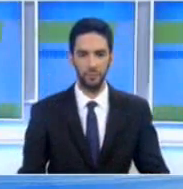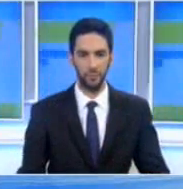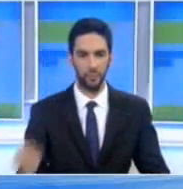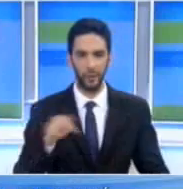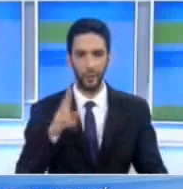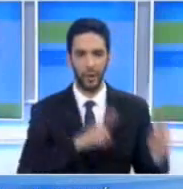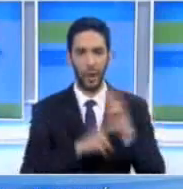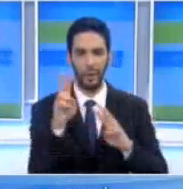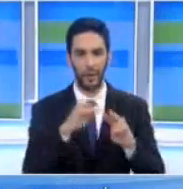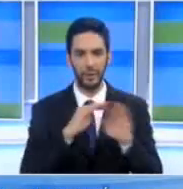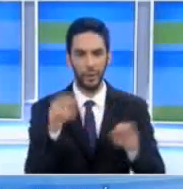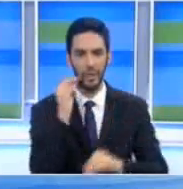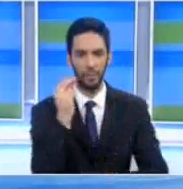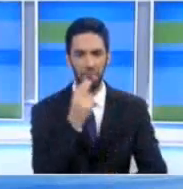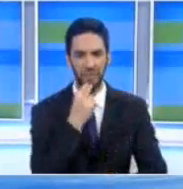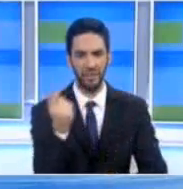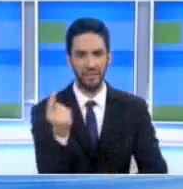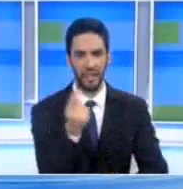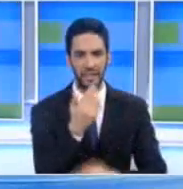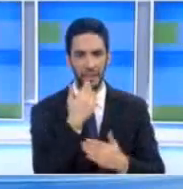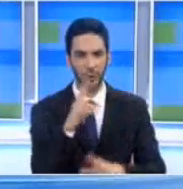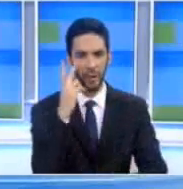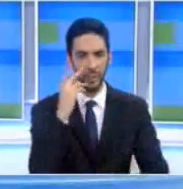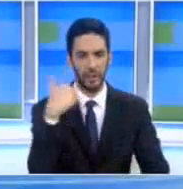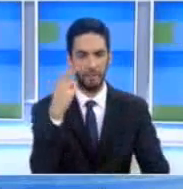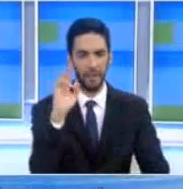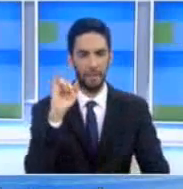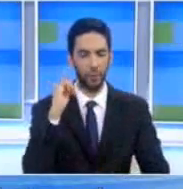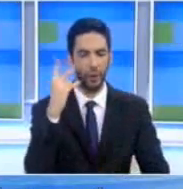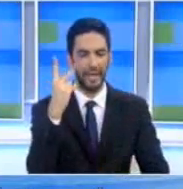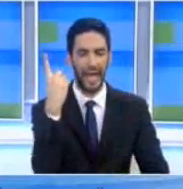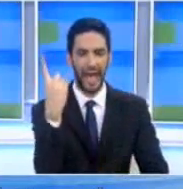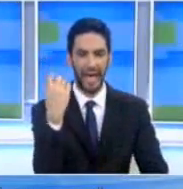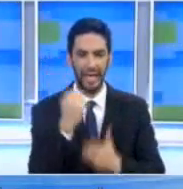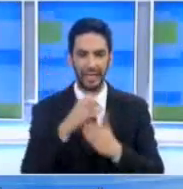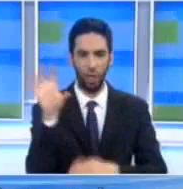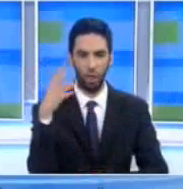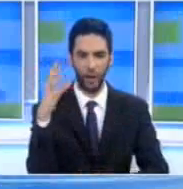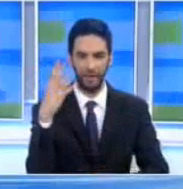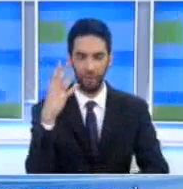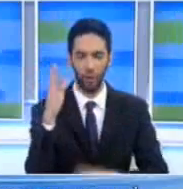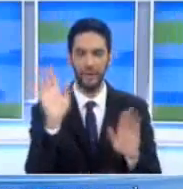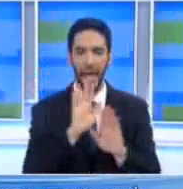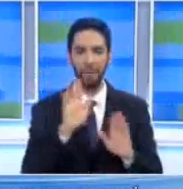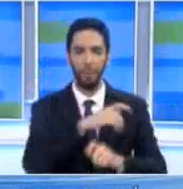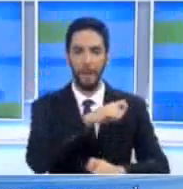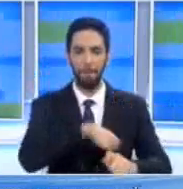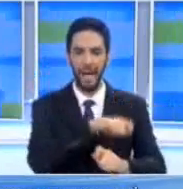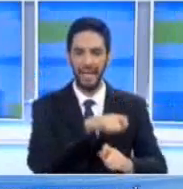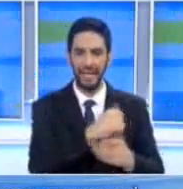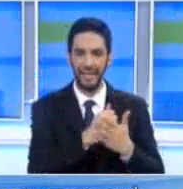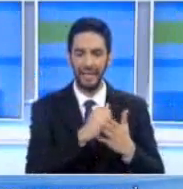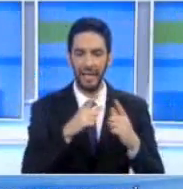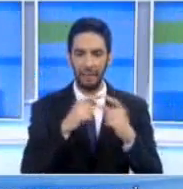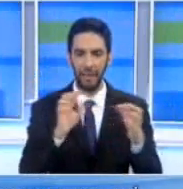Και με την πρόγνωση για τον καιρό ολοκυρώθηκε το απογευματινό Δελτιδίσον. Παρακολουθήστε αμέσως μετά από το Ρικένα και το δωρηφορικό